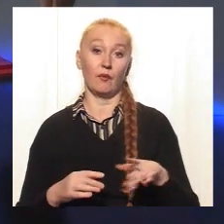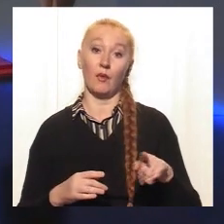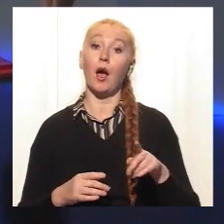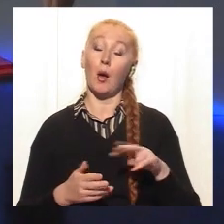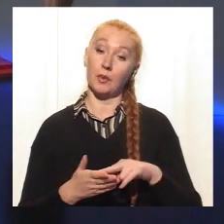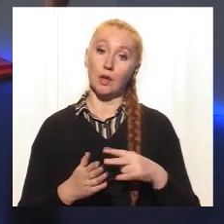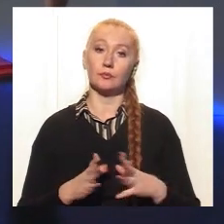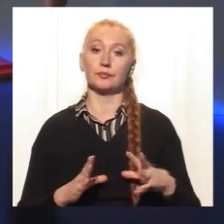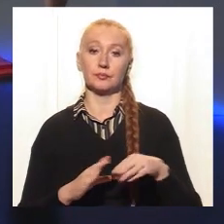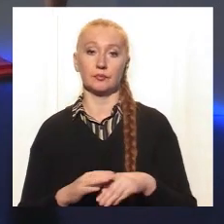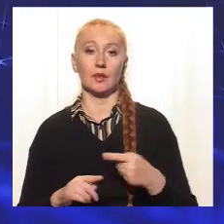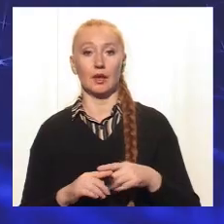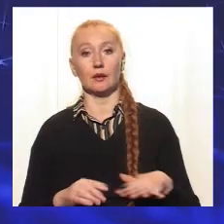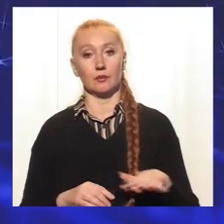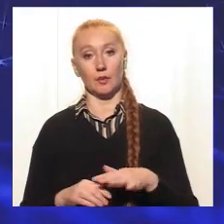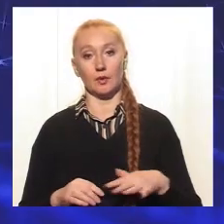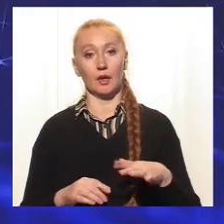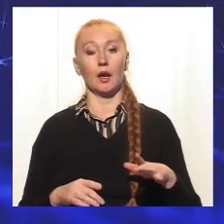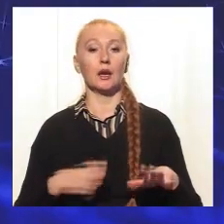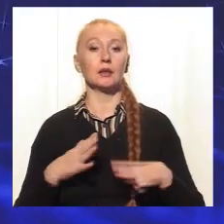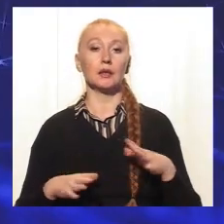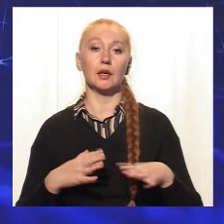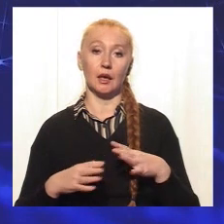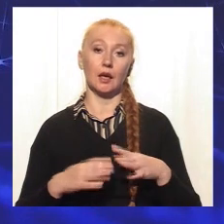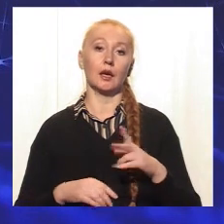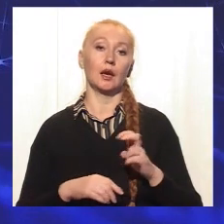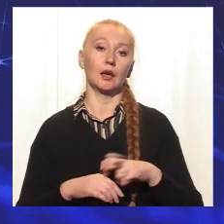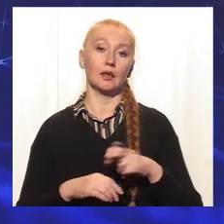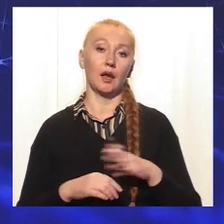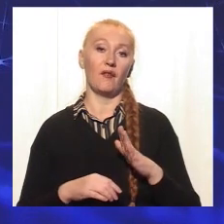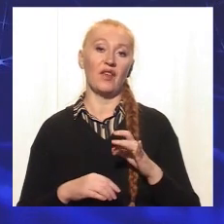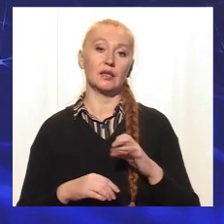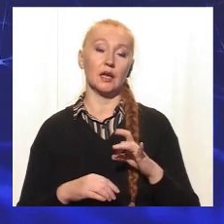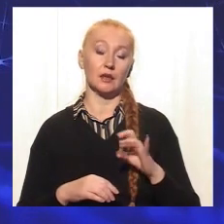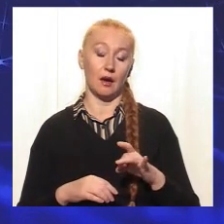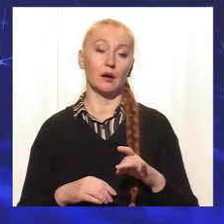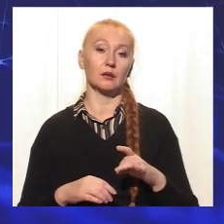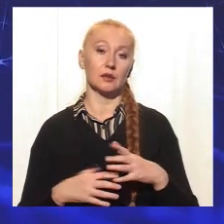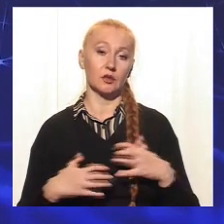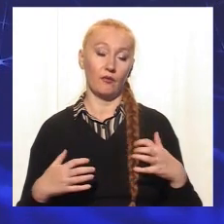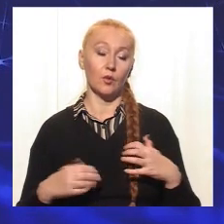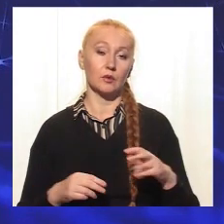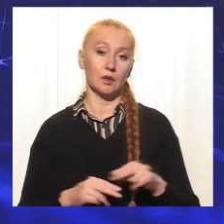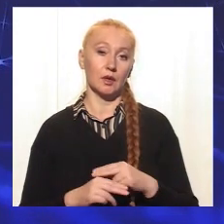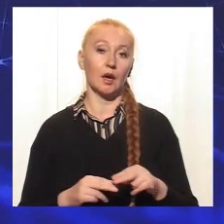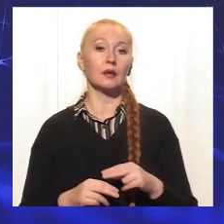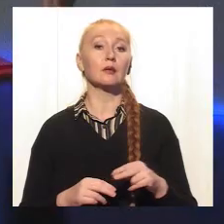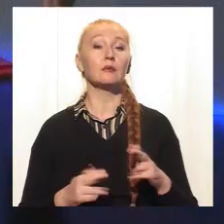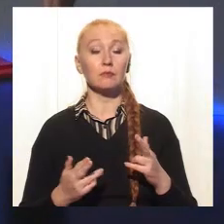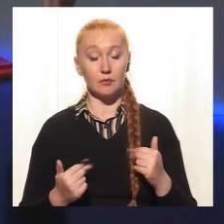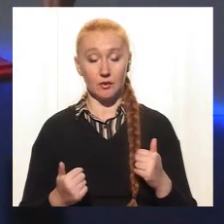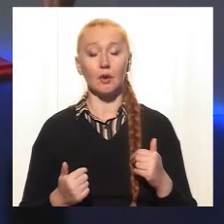планується залучати до таких майданчиків тренерів, ветеринарних лікарів? Так, звісно. Я вважаю, що ці